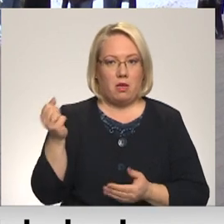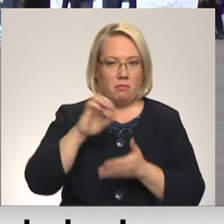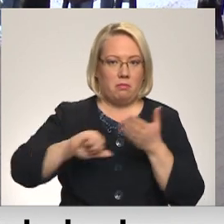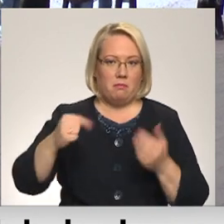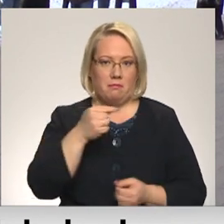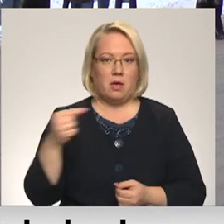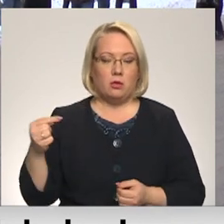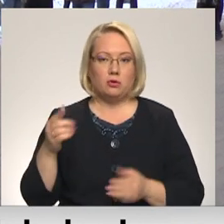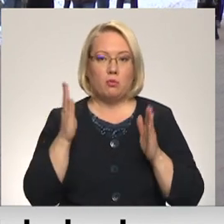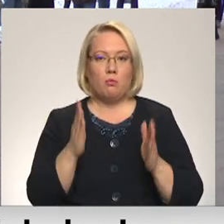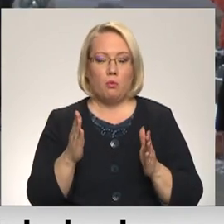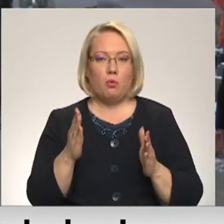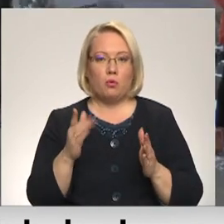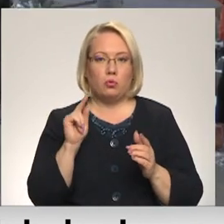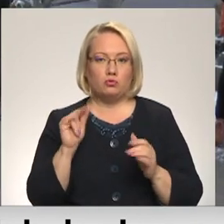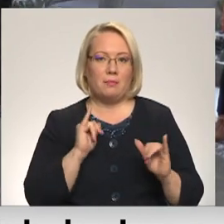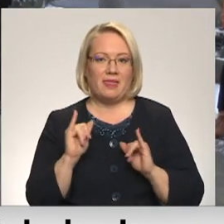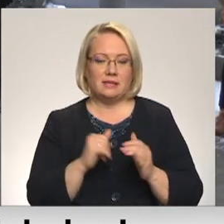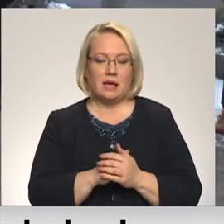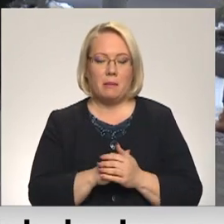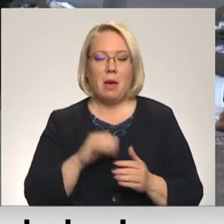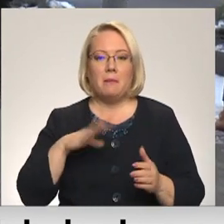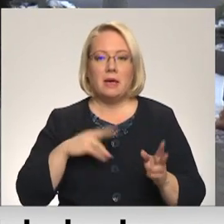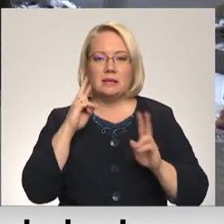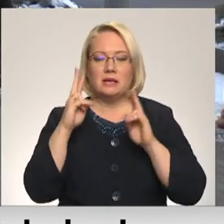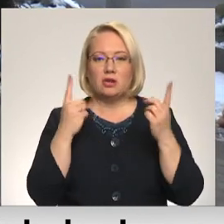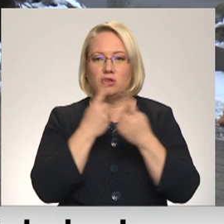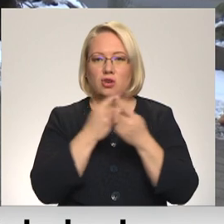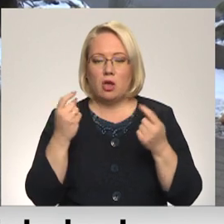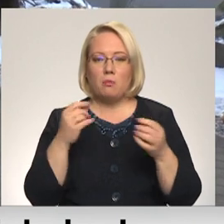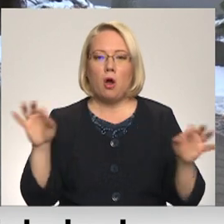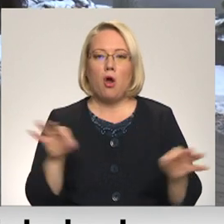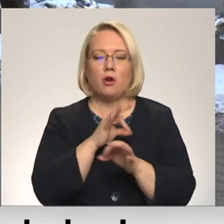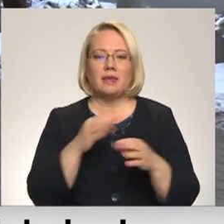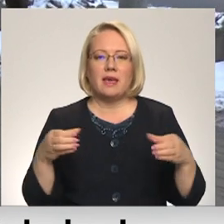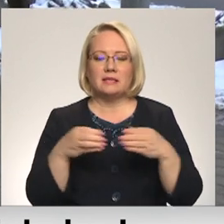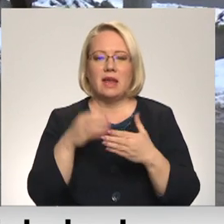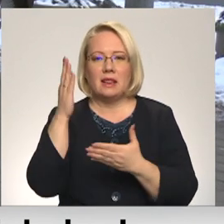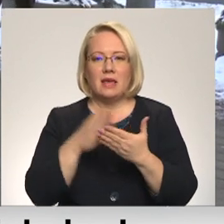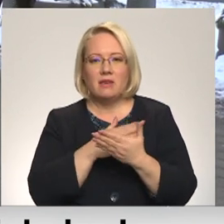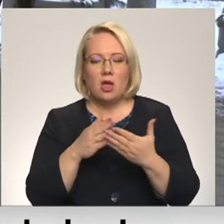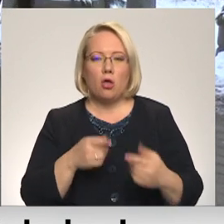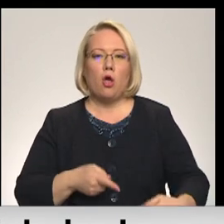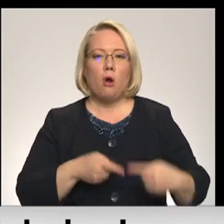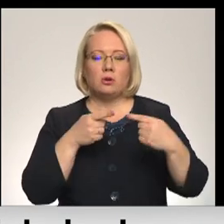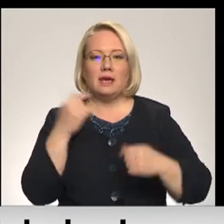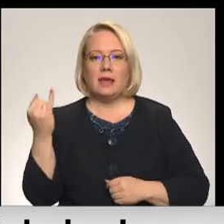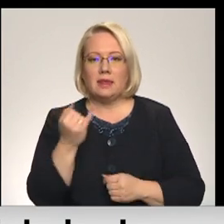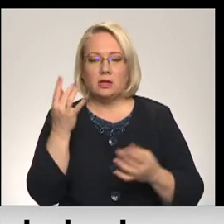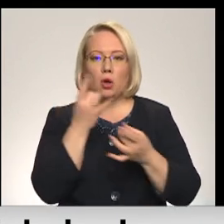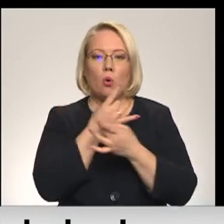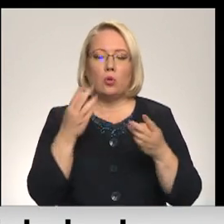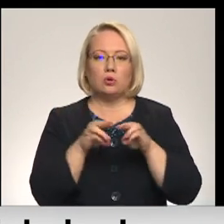un būt pieticīgākam. Pēc izskanējušās ziņas par orķestra likvidāciju un opozīcijas intereses, Kultūras